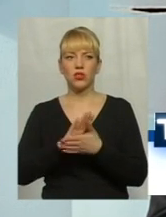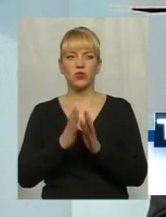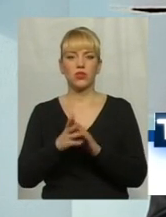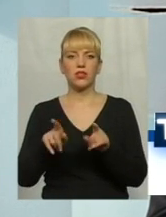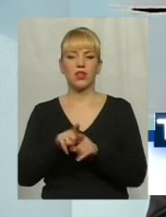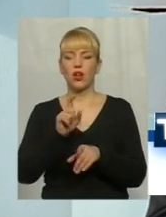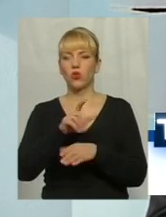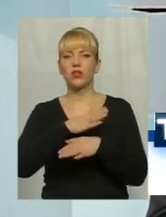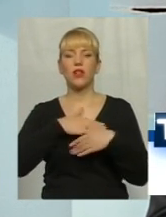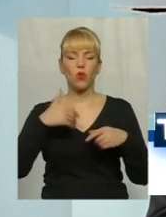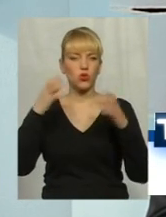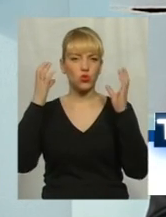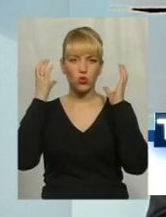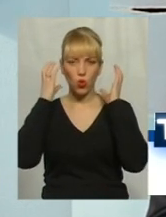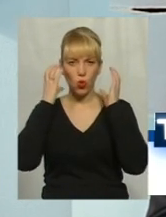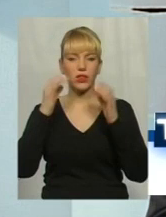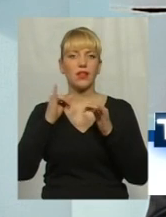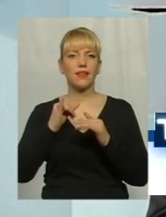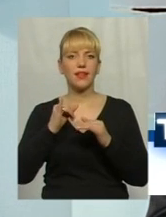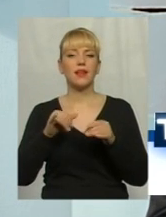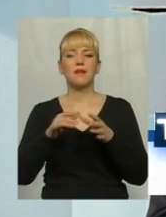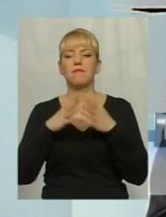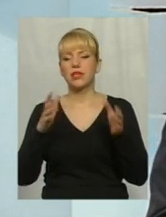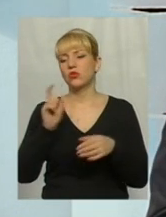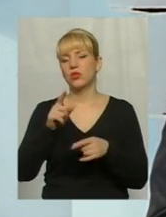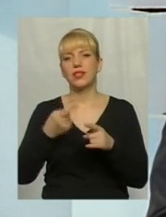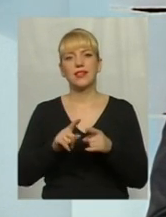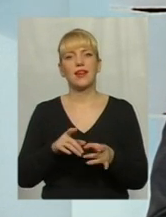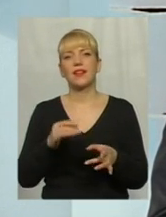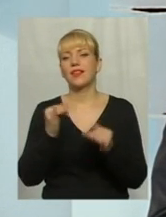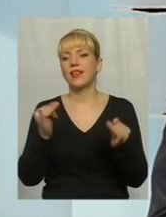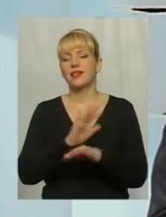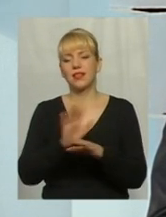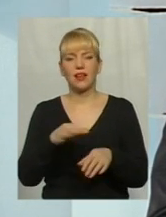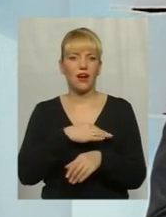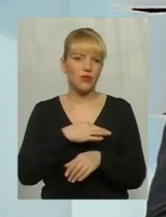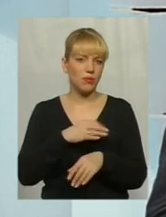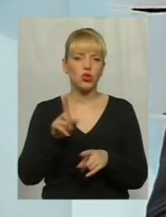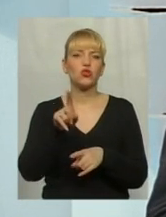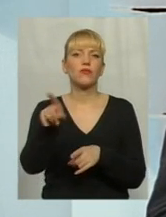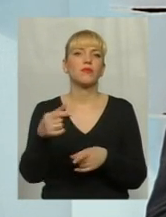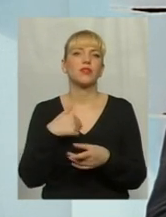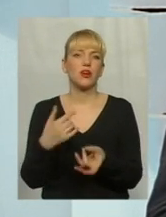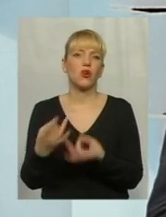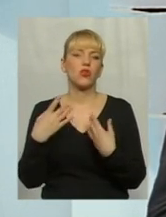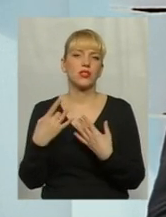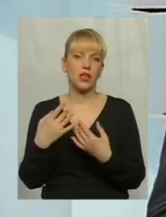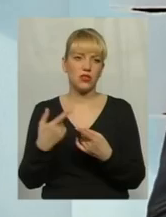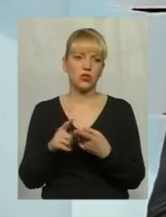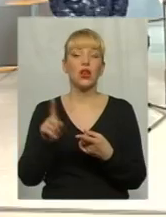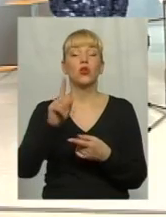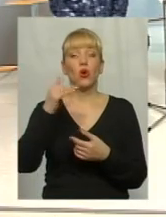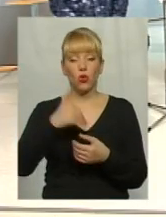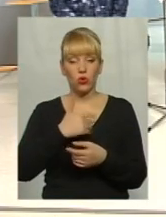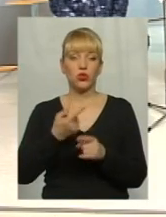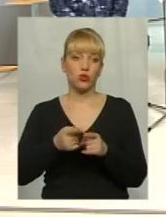хоче слухати, більшість людей це не цікавить, що ви там мені розказуєте. Ну, хто хоче, хто й